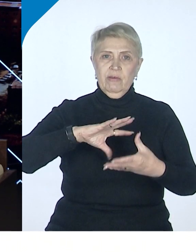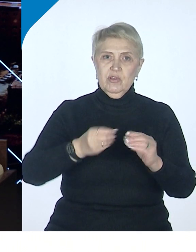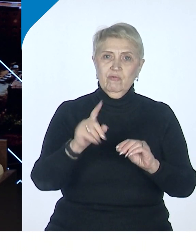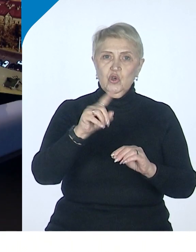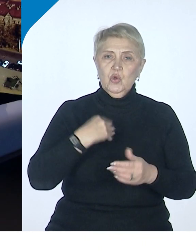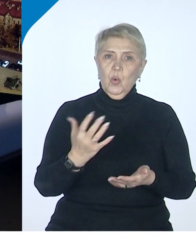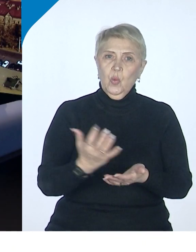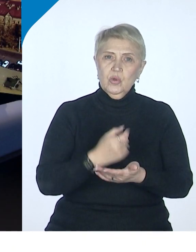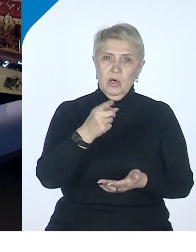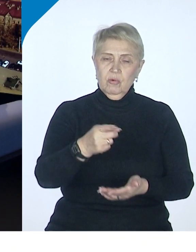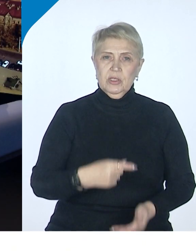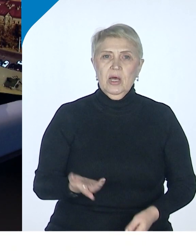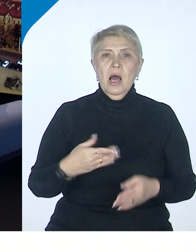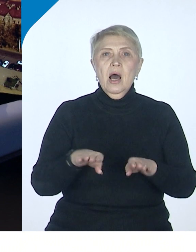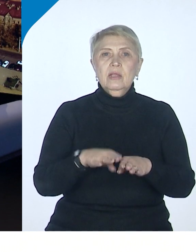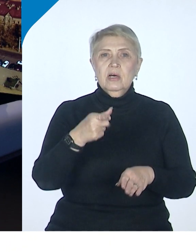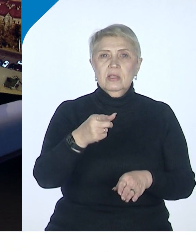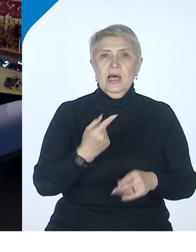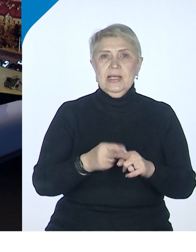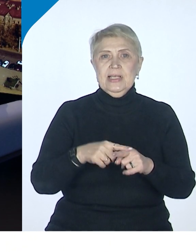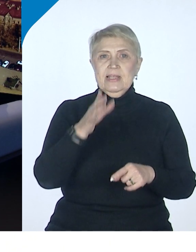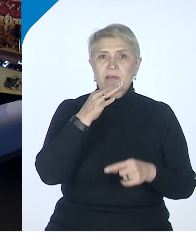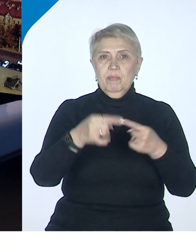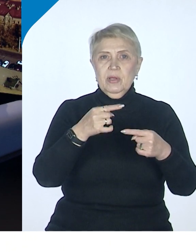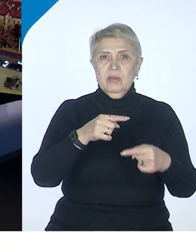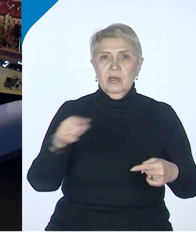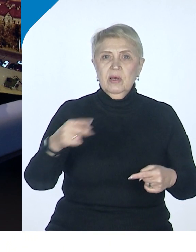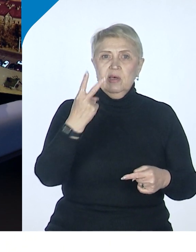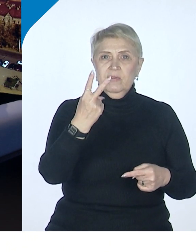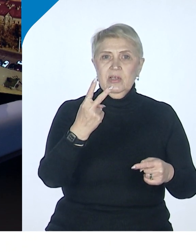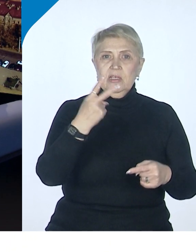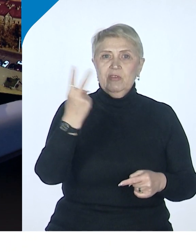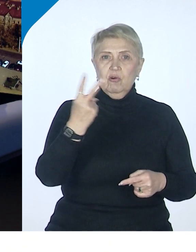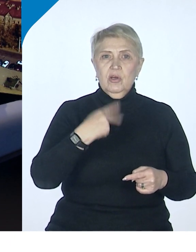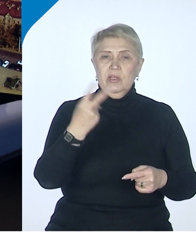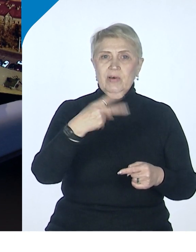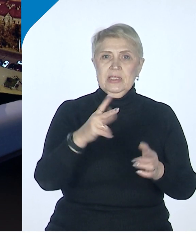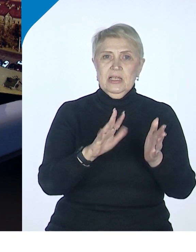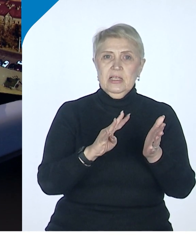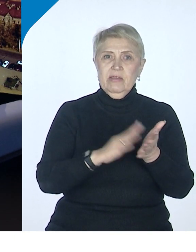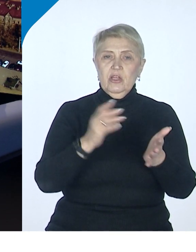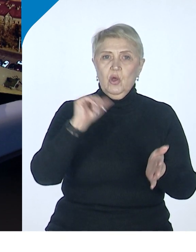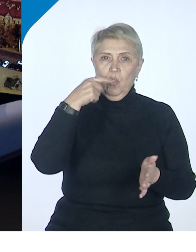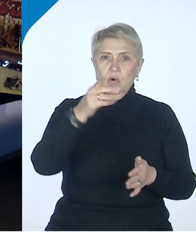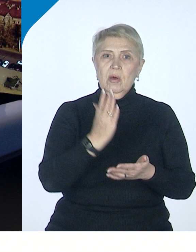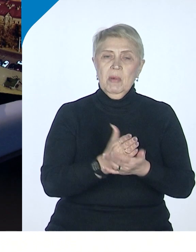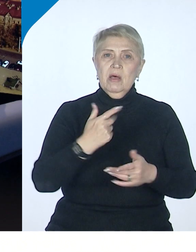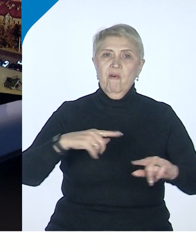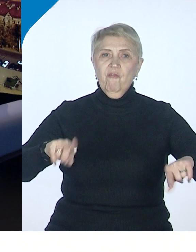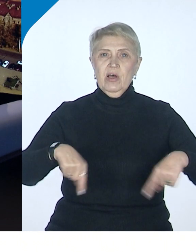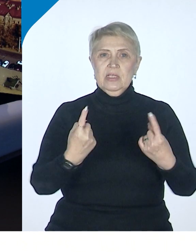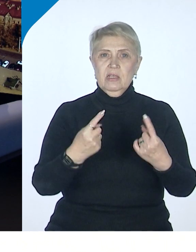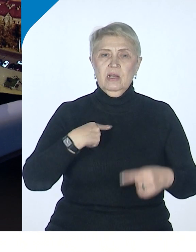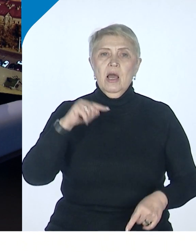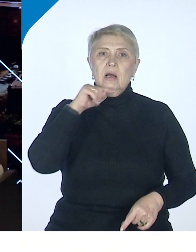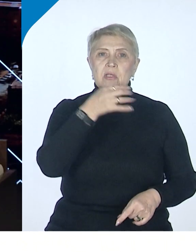удалось тогда, а ведь тогда за этот период, за 22-28 годы, практически был восстановлен экономический